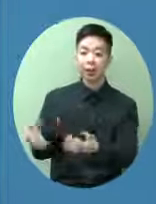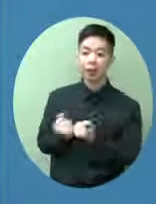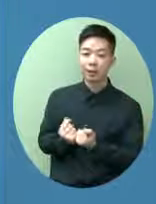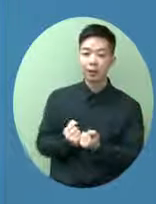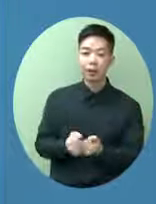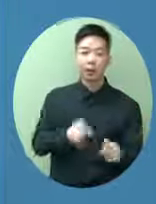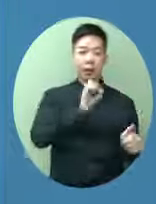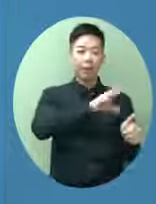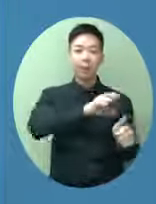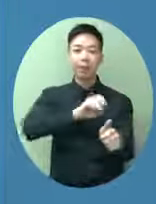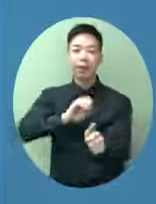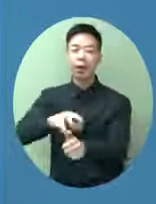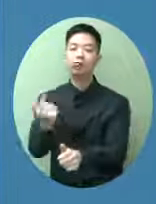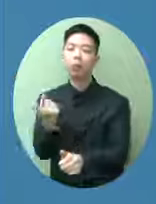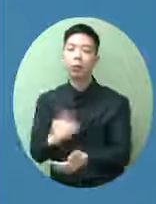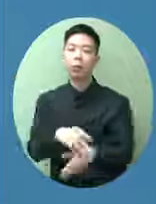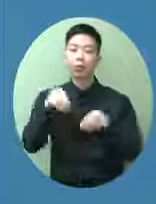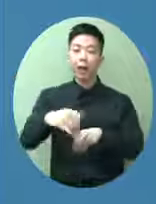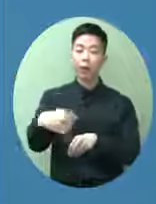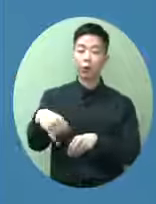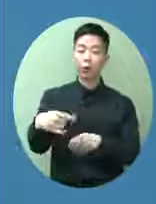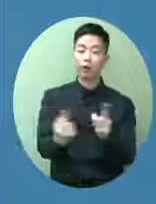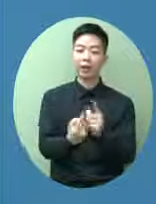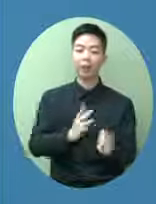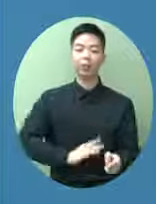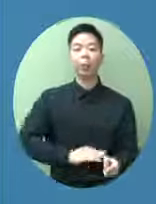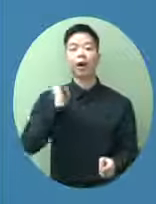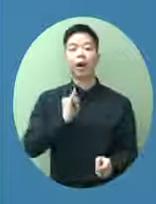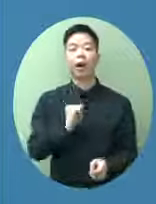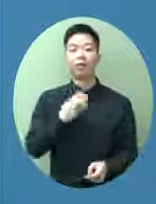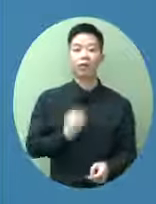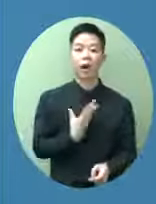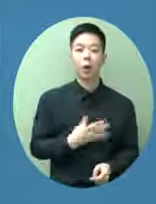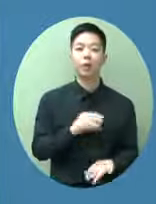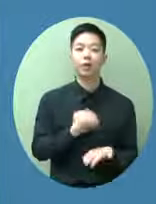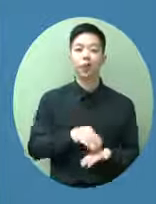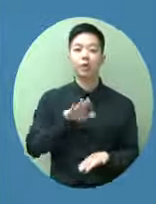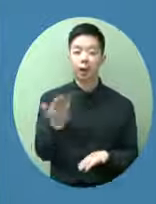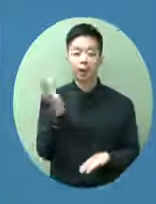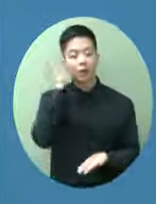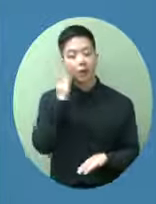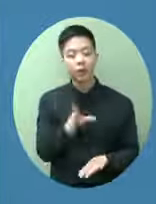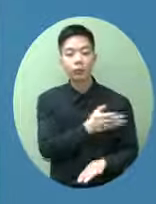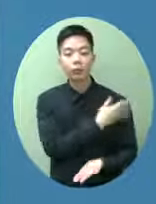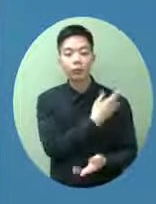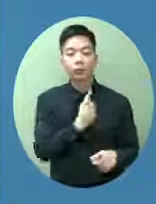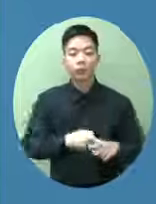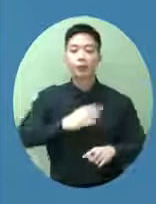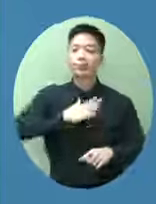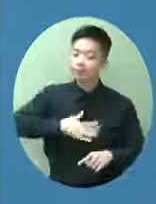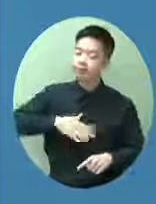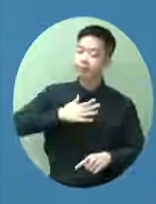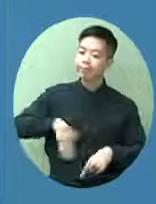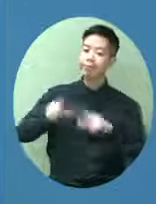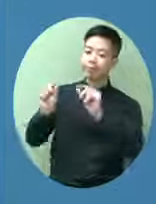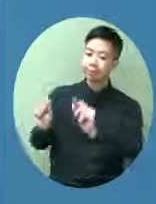查詢訂不到的當然會有點怨氣但是酒店的員工都是非常耐心解